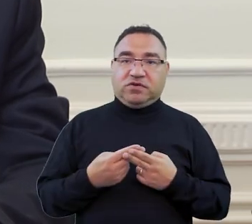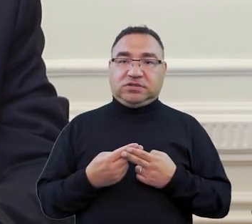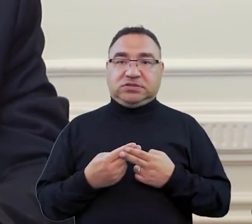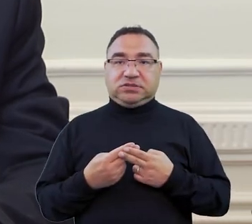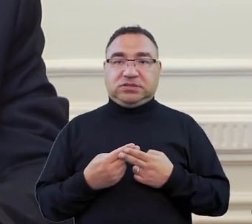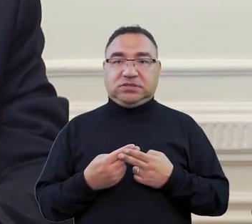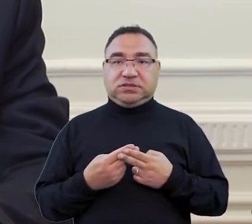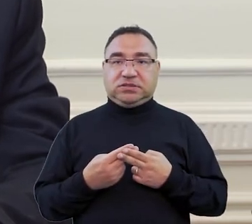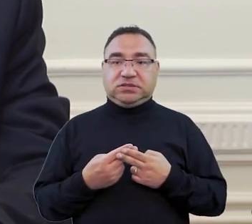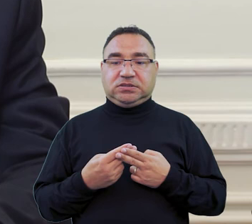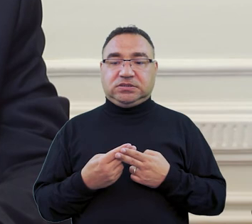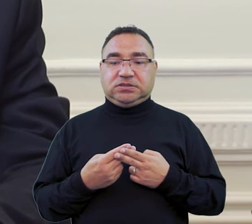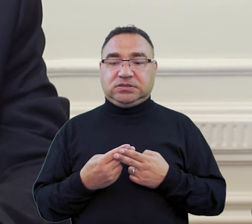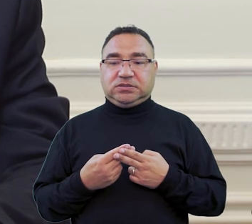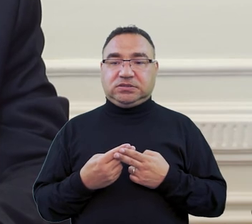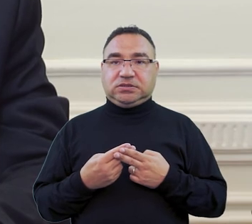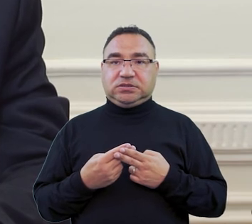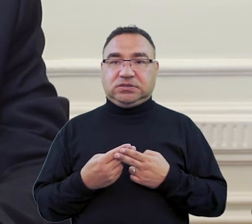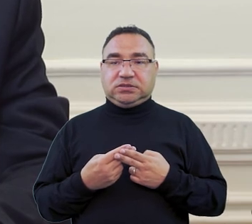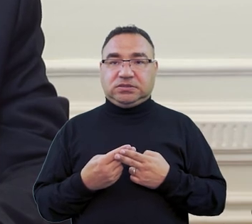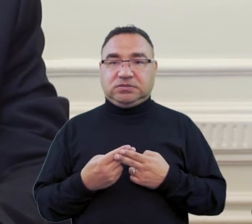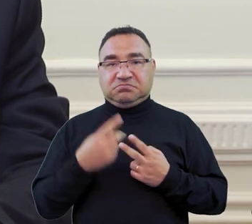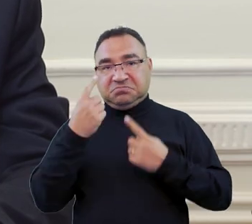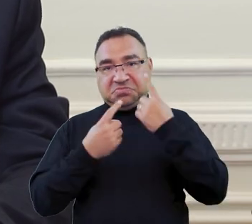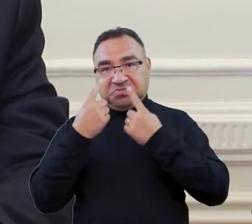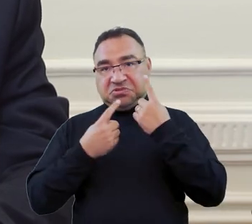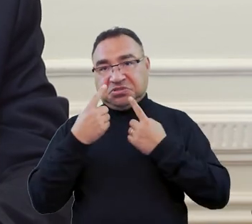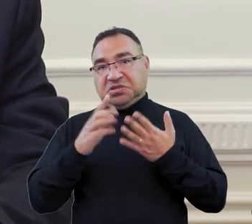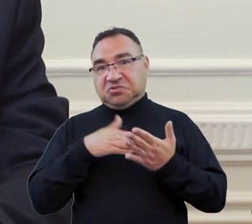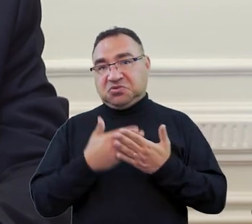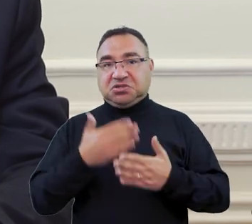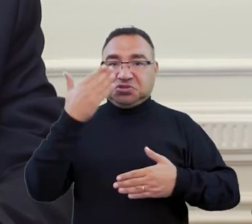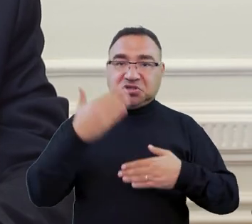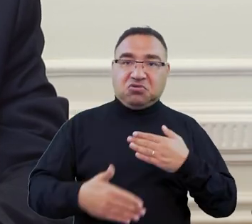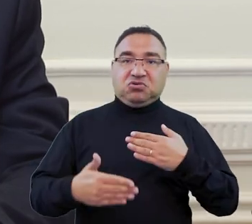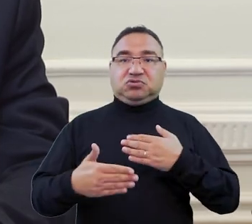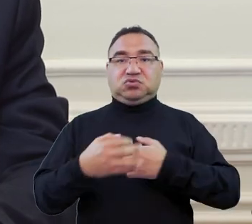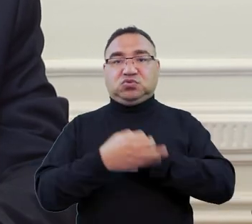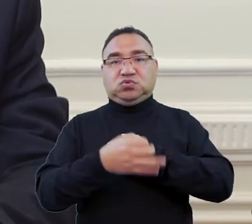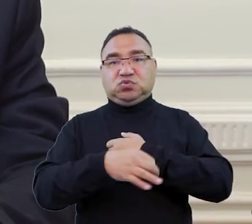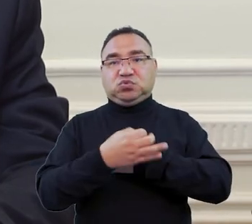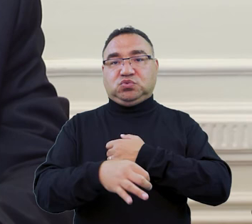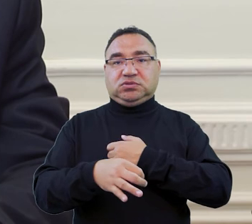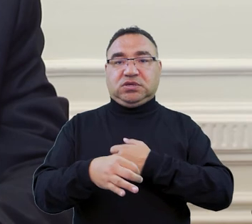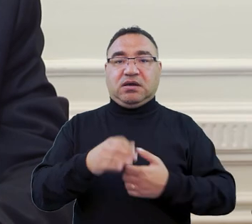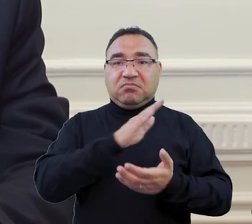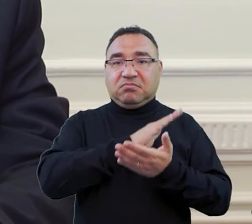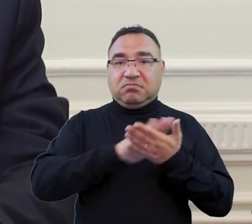by się poważył na tezę że można zakończyć studia